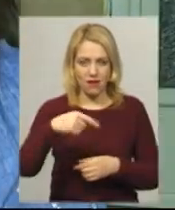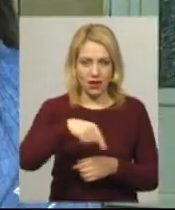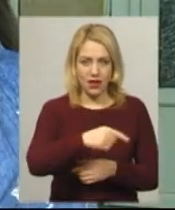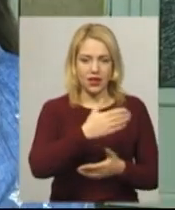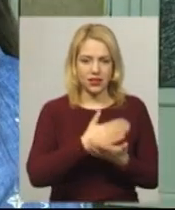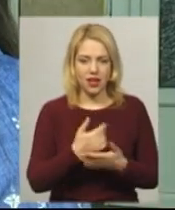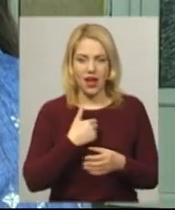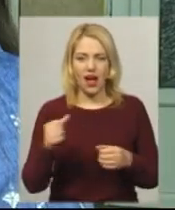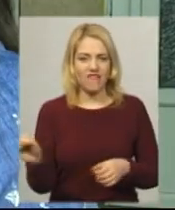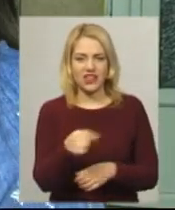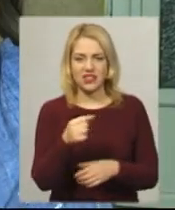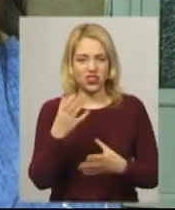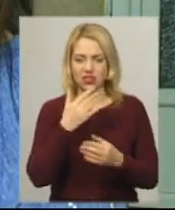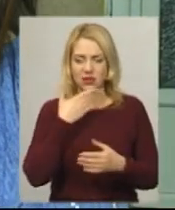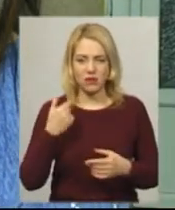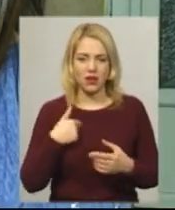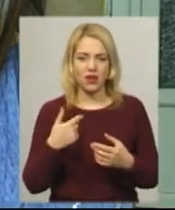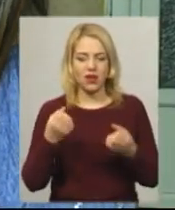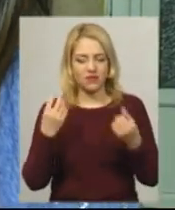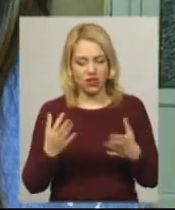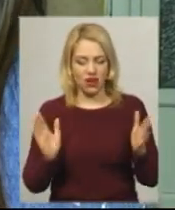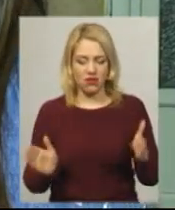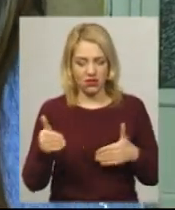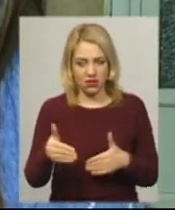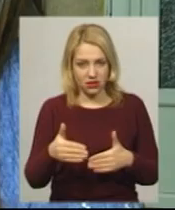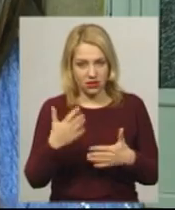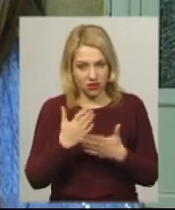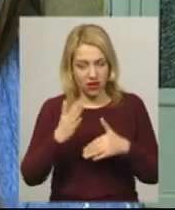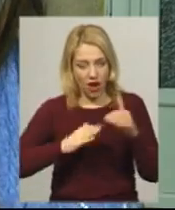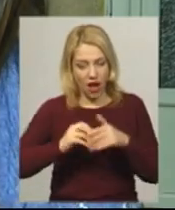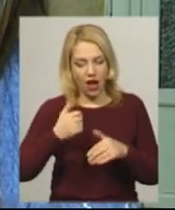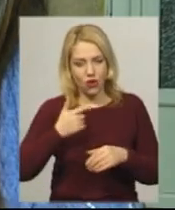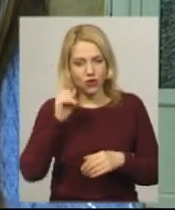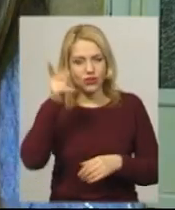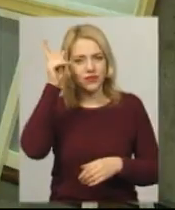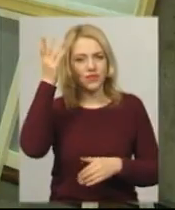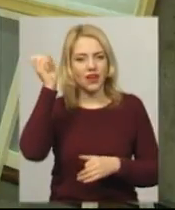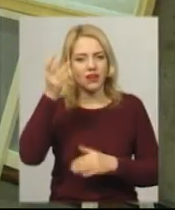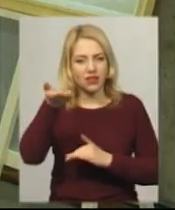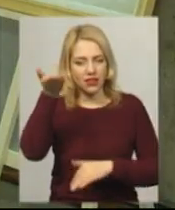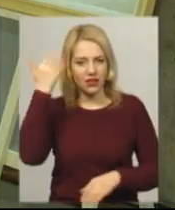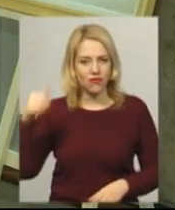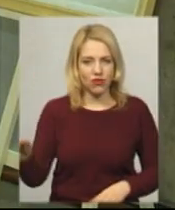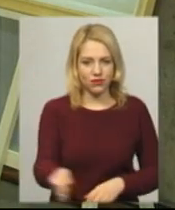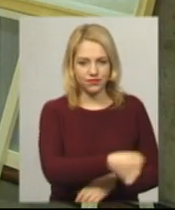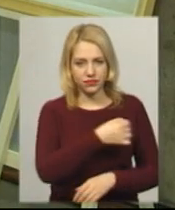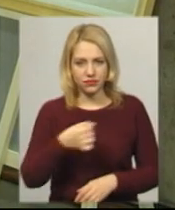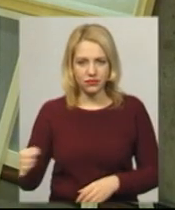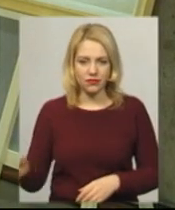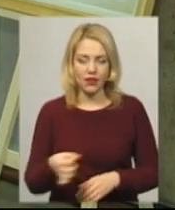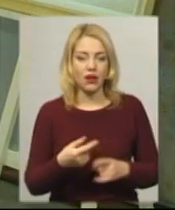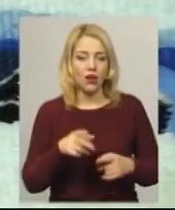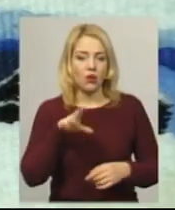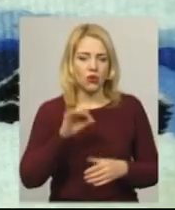позамовляла, бо я ткаю на звичайних храмах, а хочеться попробувати на тому старовинному, як колись. Юлія Степанюк каже, попри